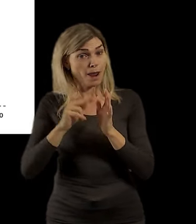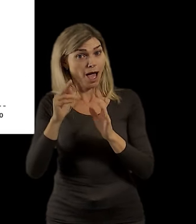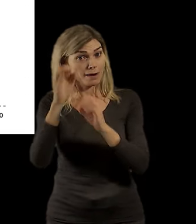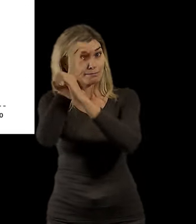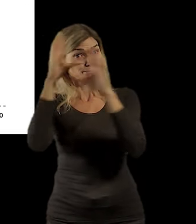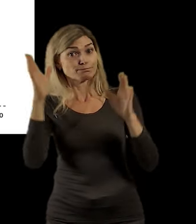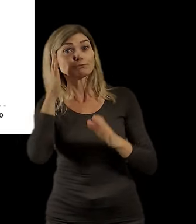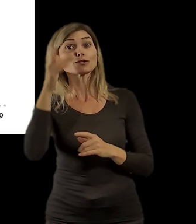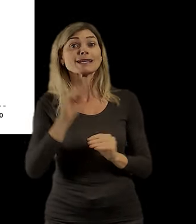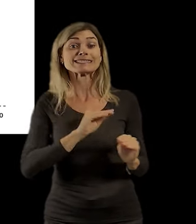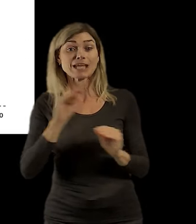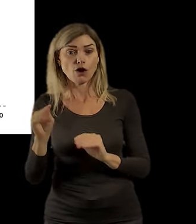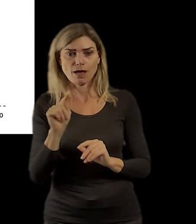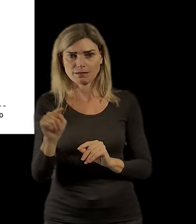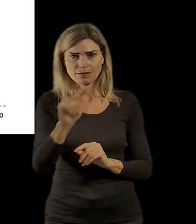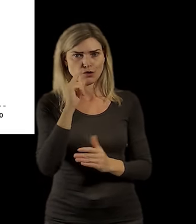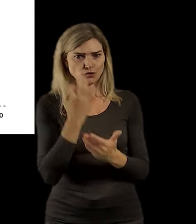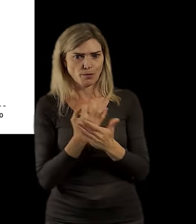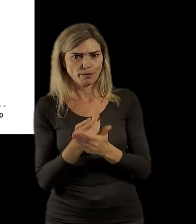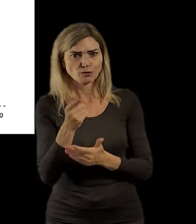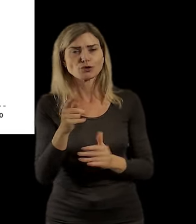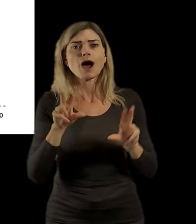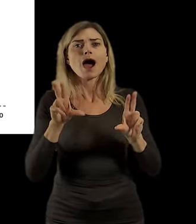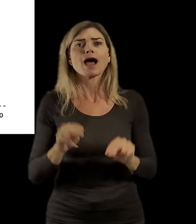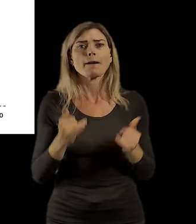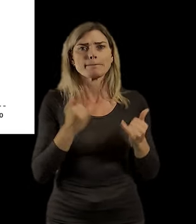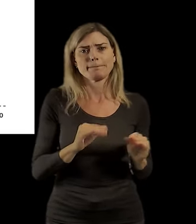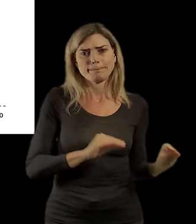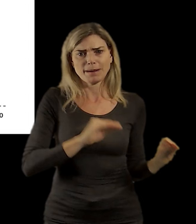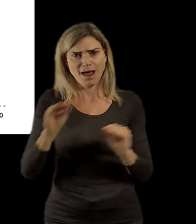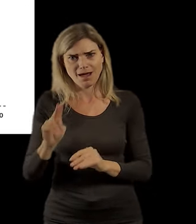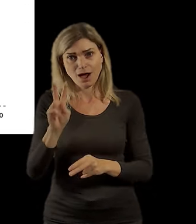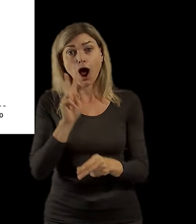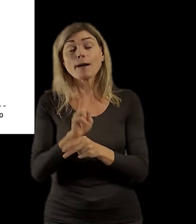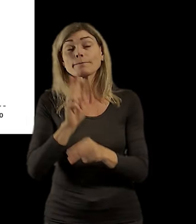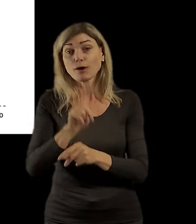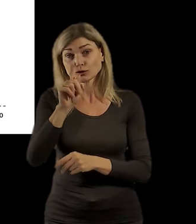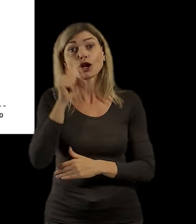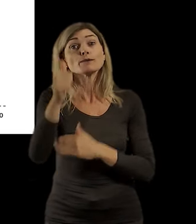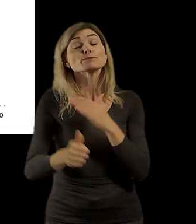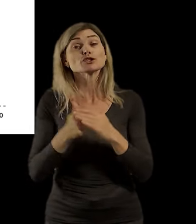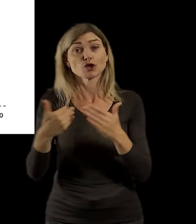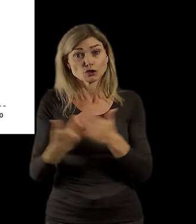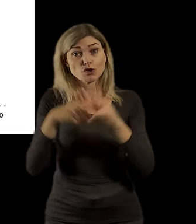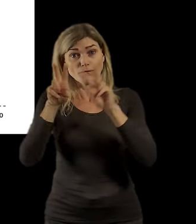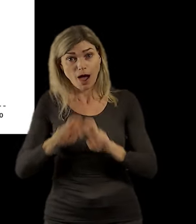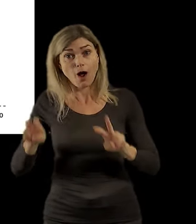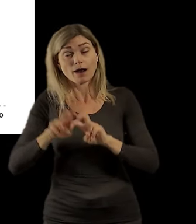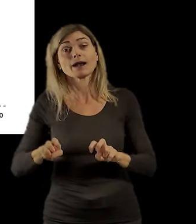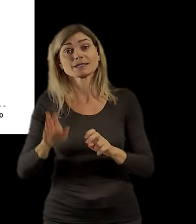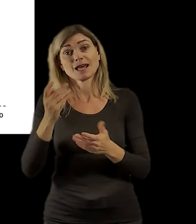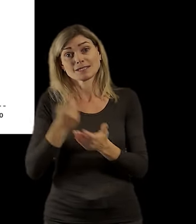podkladem, jak si můžete vybírat, kam se v Praze přesunout. Ale bacha, příští rok děláme Anojzu znova, takže nám ty čísla posunete.